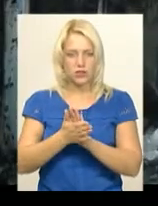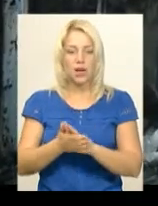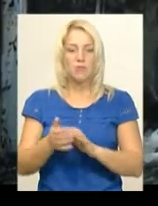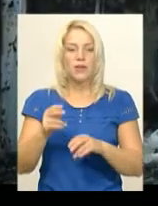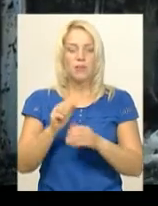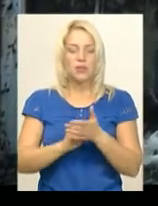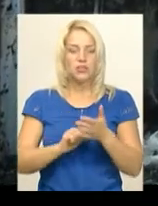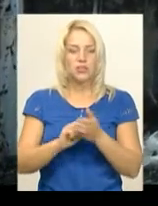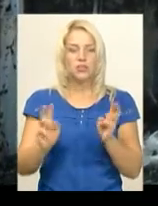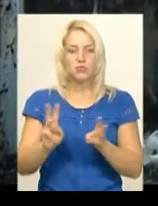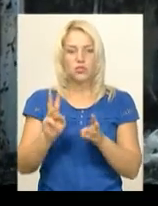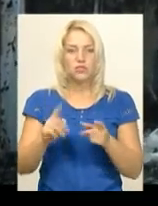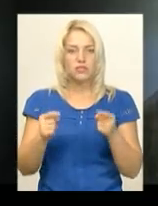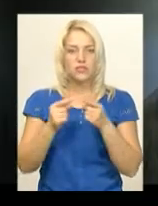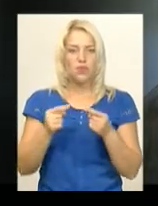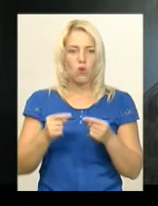Причини пожежі встановлюються.